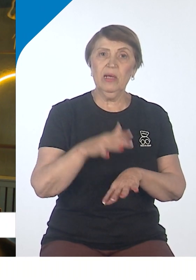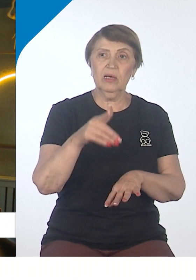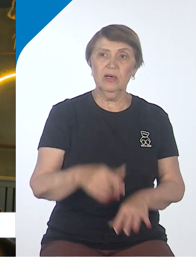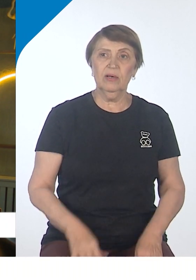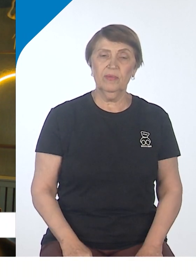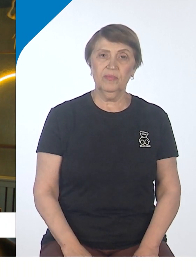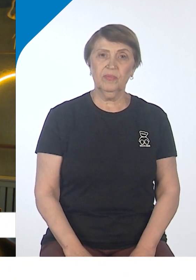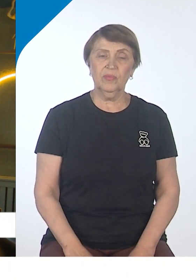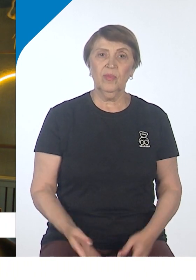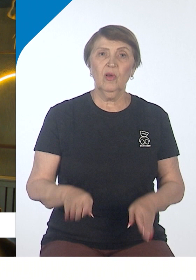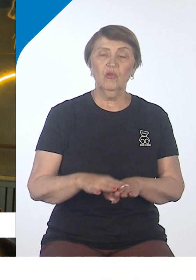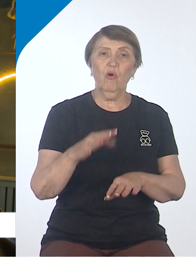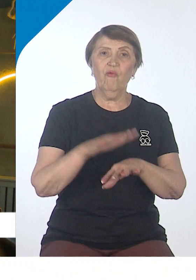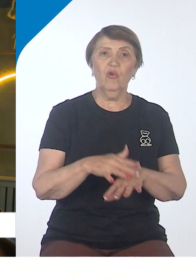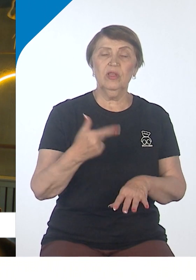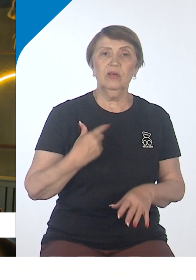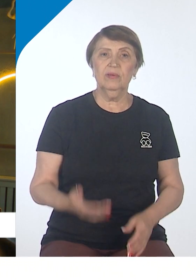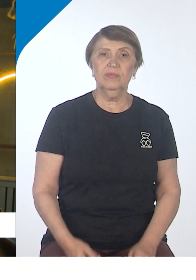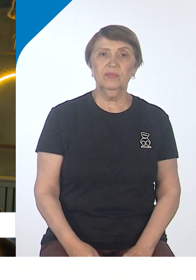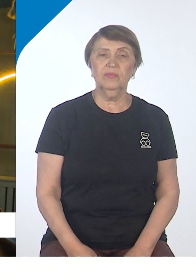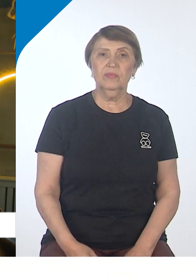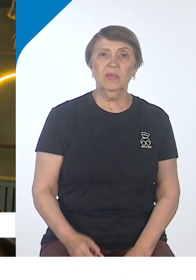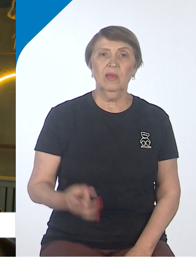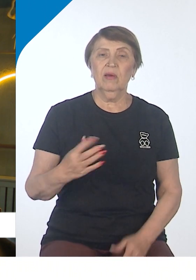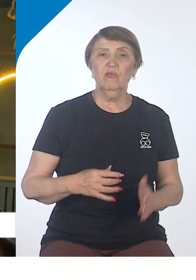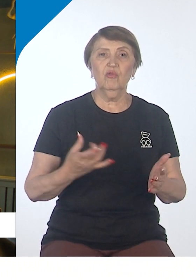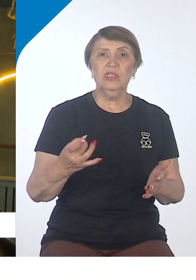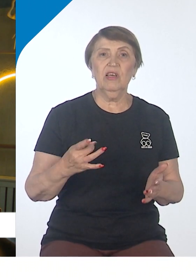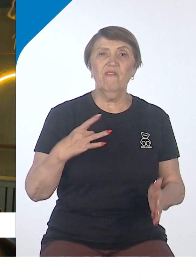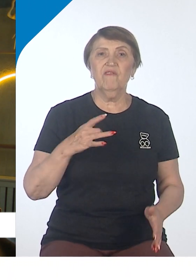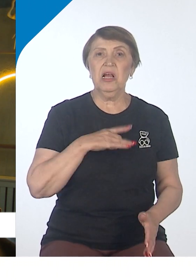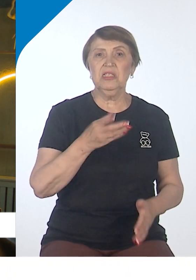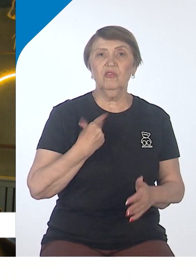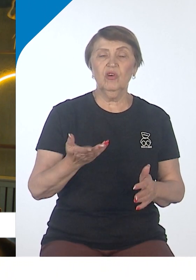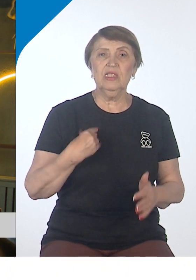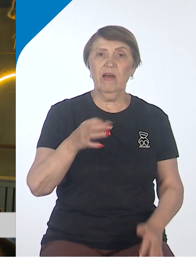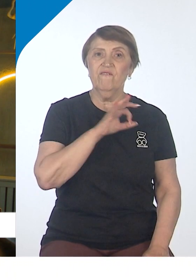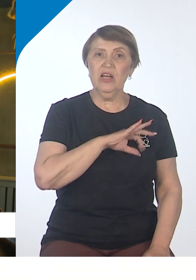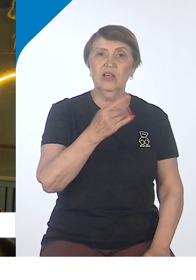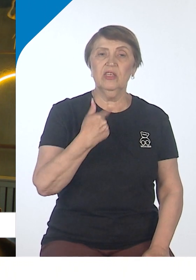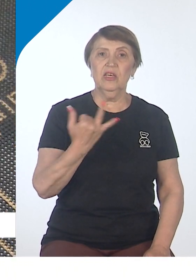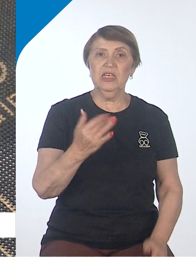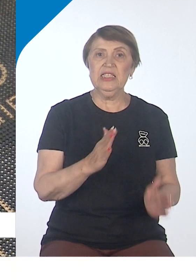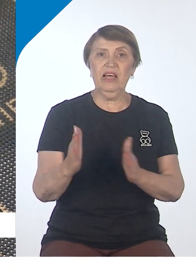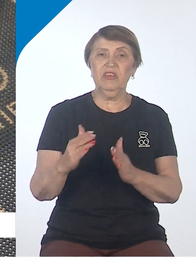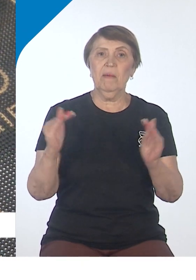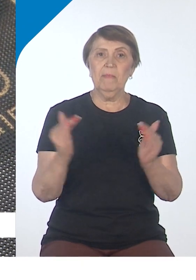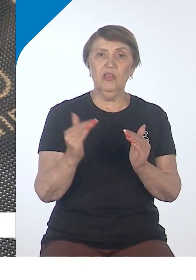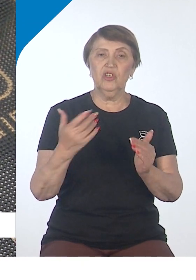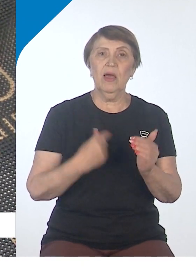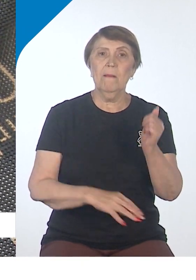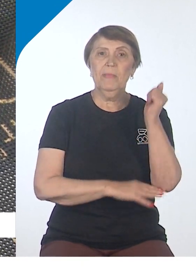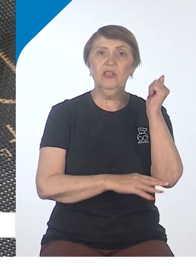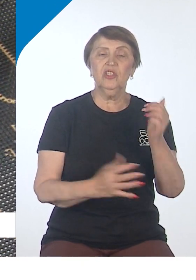то фонд, конечно же, в разы выгоднее и удобнее, и ставки гораздо меньше. Поддержку